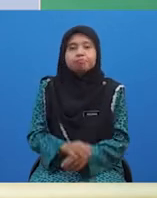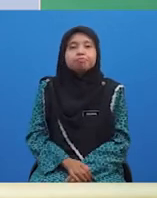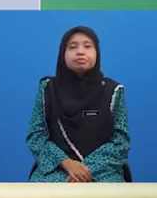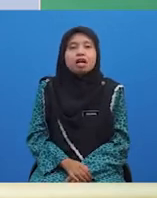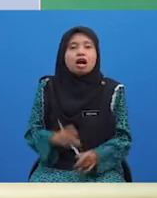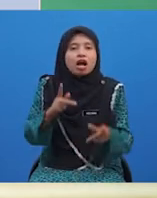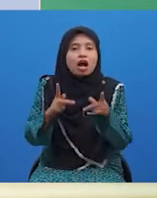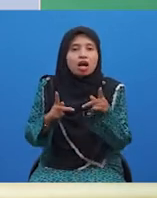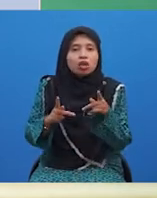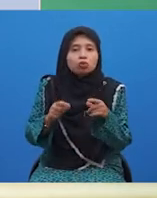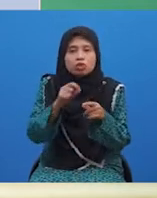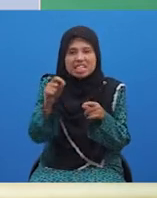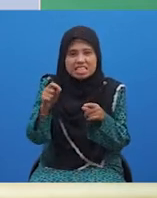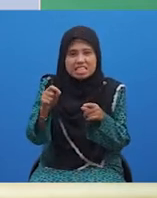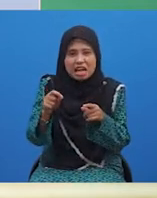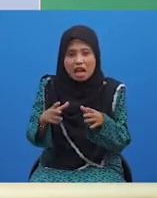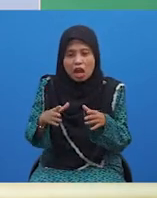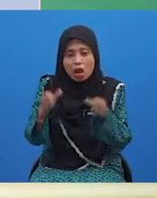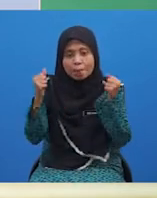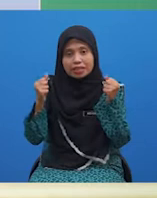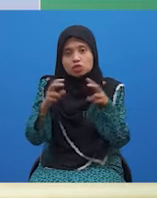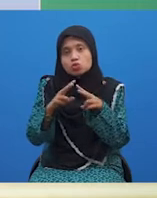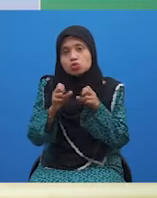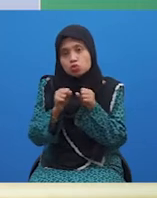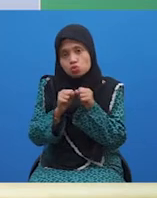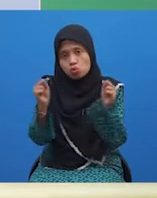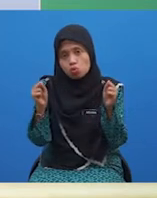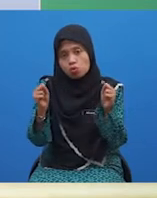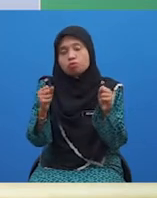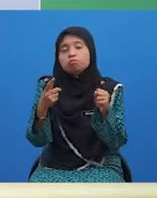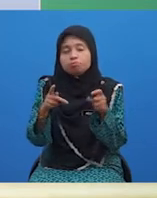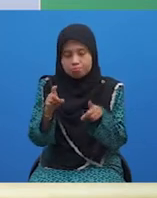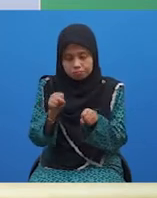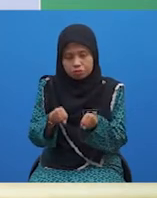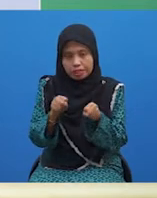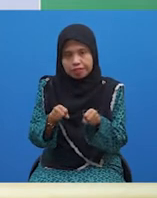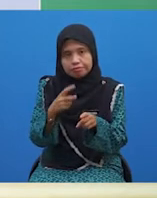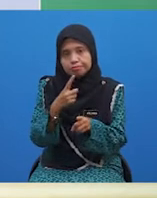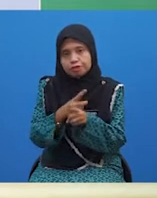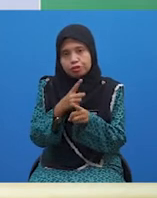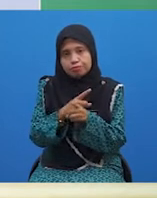Jika pelajar menulis jawapan hebat sungguh, jawapan ini pun betul.